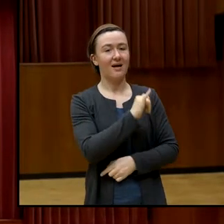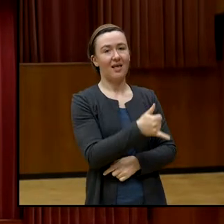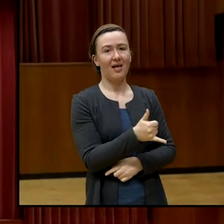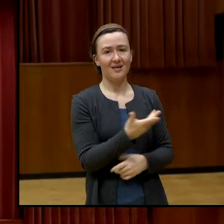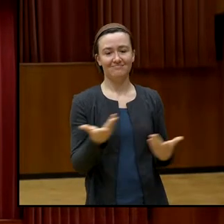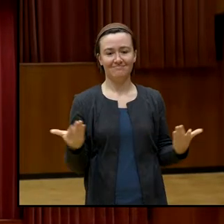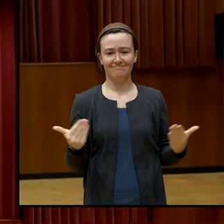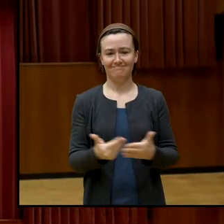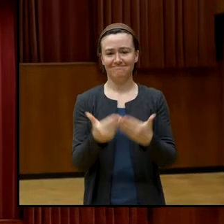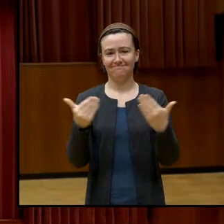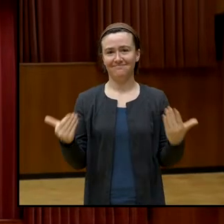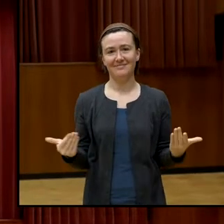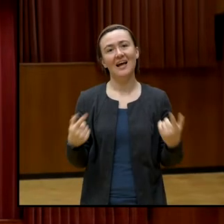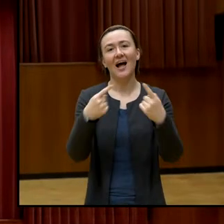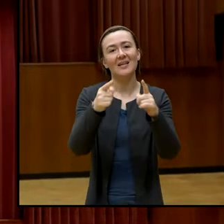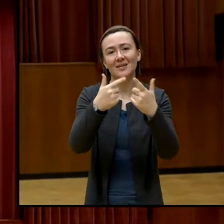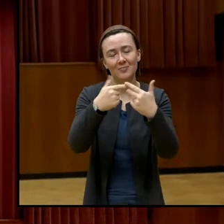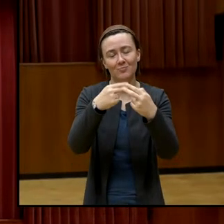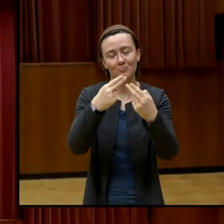Dankeschön. Dann der Herr, bitte.